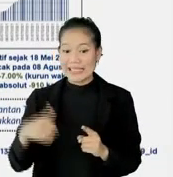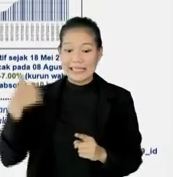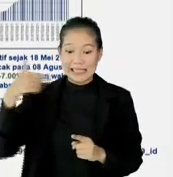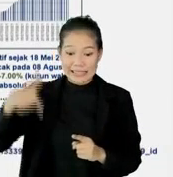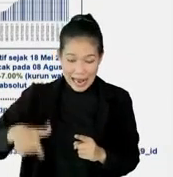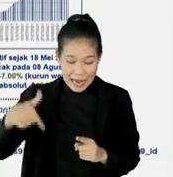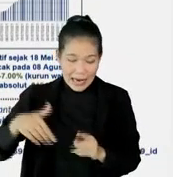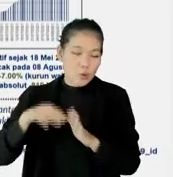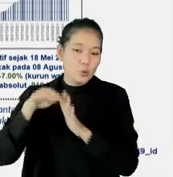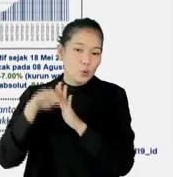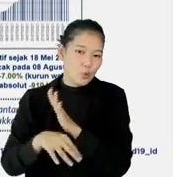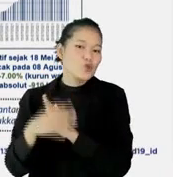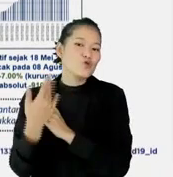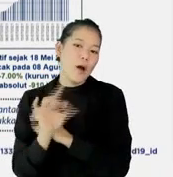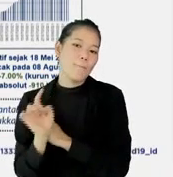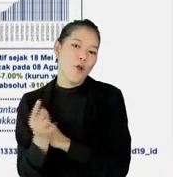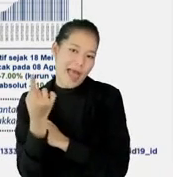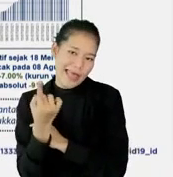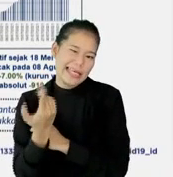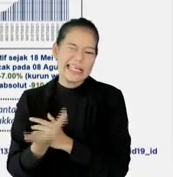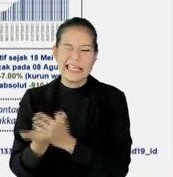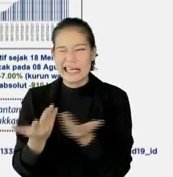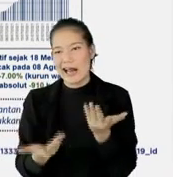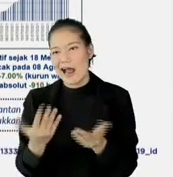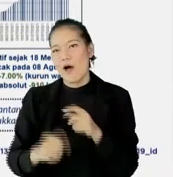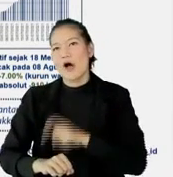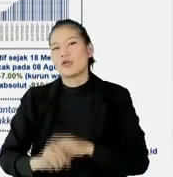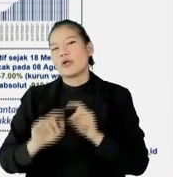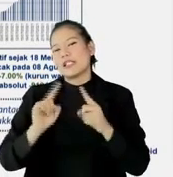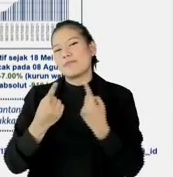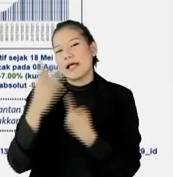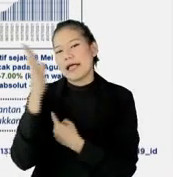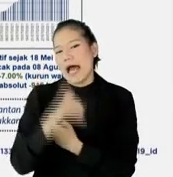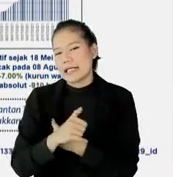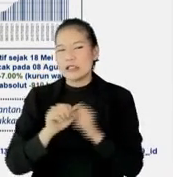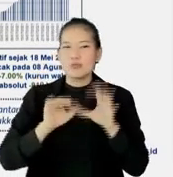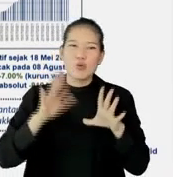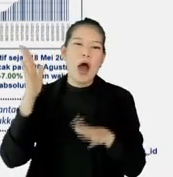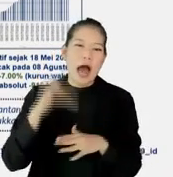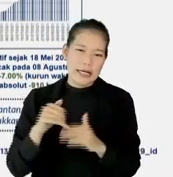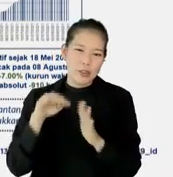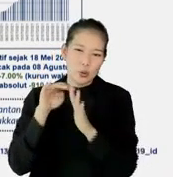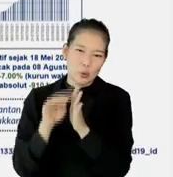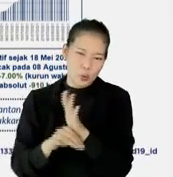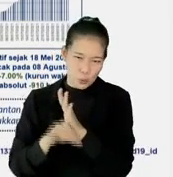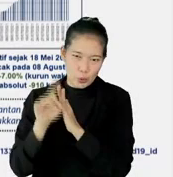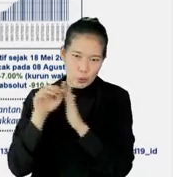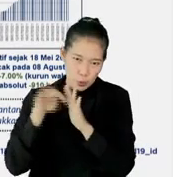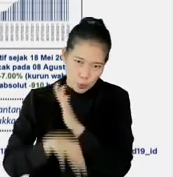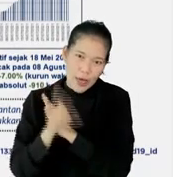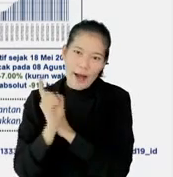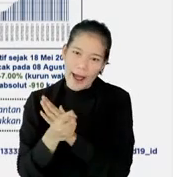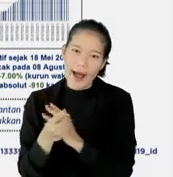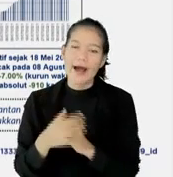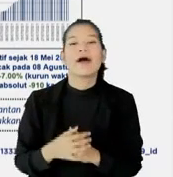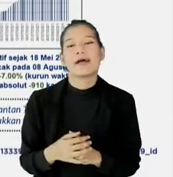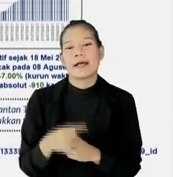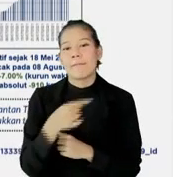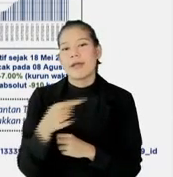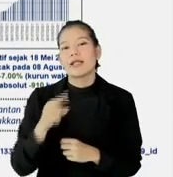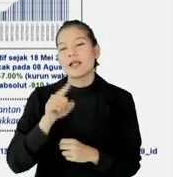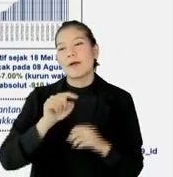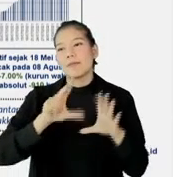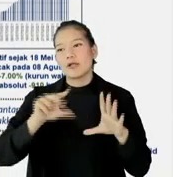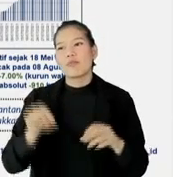mulai terjadi penurunan, kurang lebih dalam waktu sekitar 11 harian lah, 10 harian dia udah mulai, ada turun, turunnya di angka minus